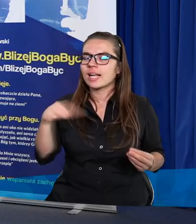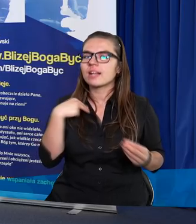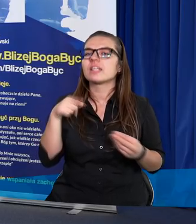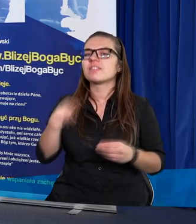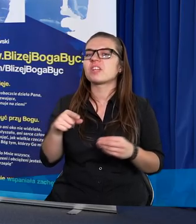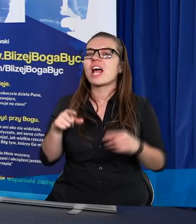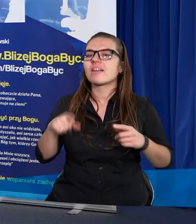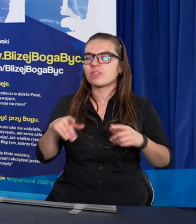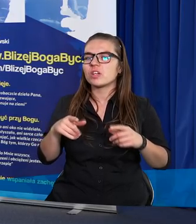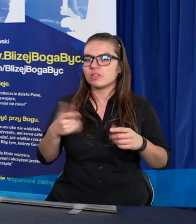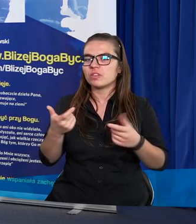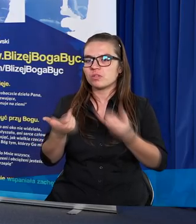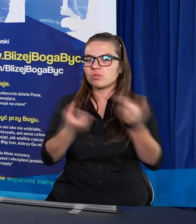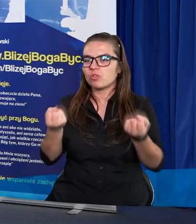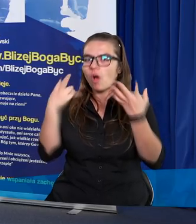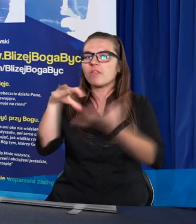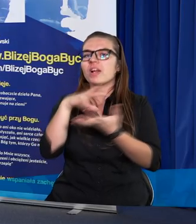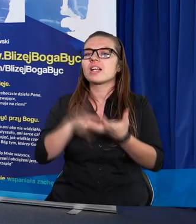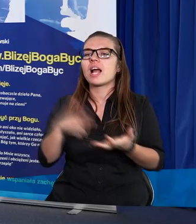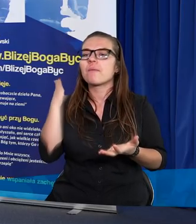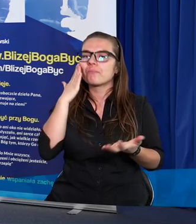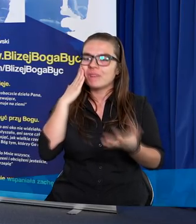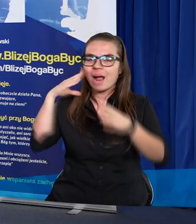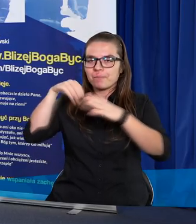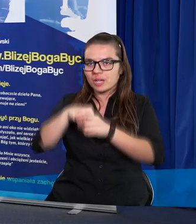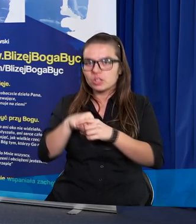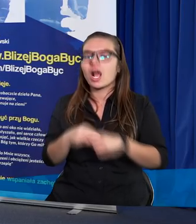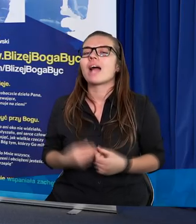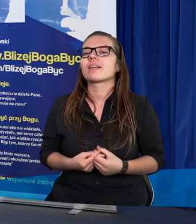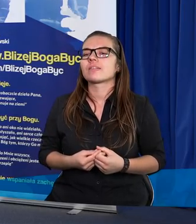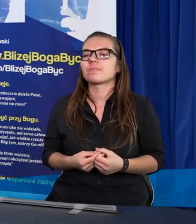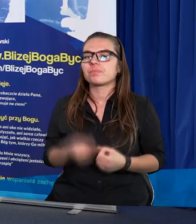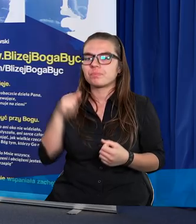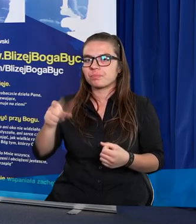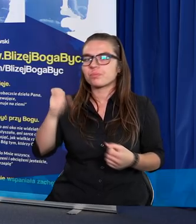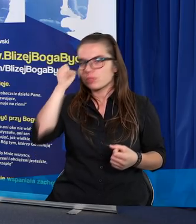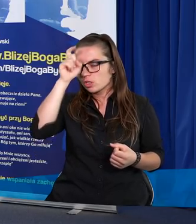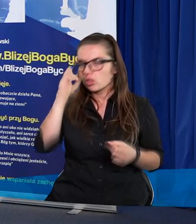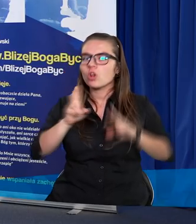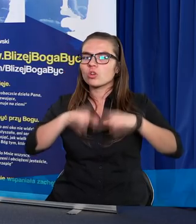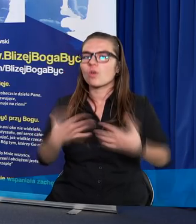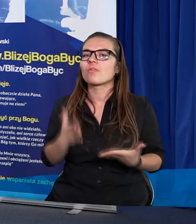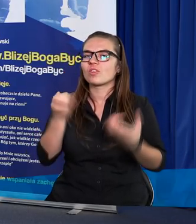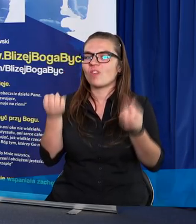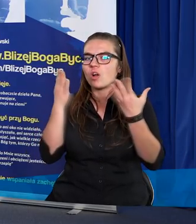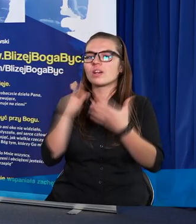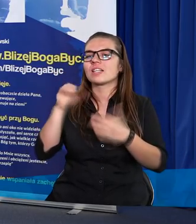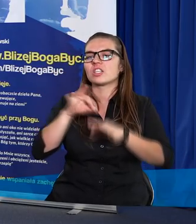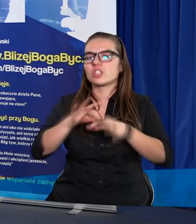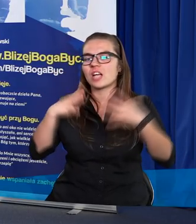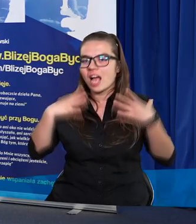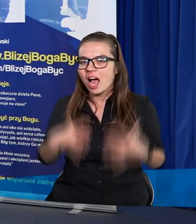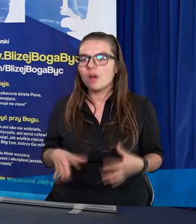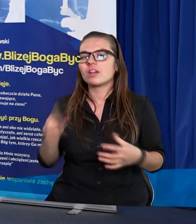stworzył świat, na mieszkanie go stworzył, aby człowiek mógł w nim zamieszkać i co jest ciekawe, człowiek został przez Boga stworzony z ciałem,